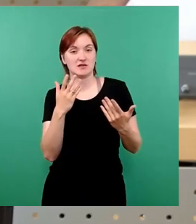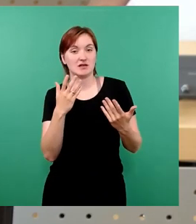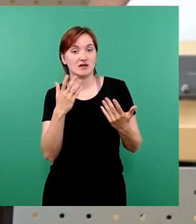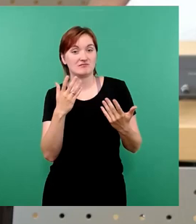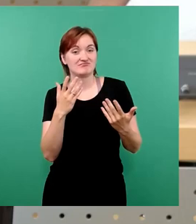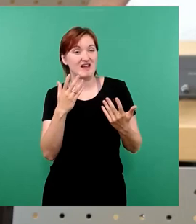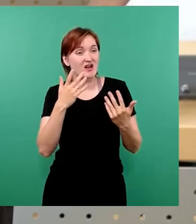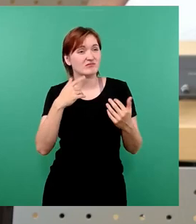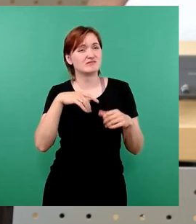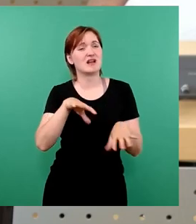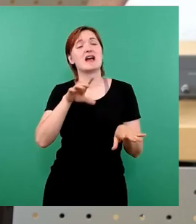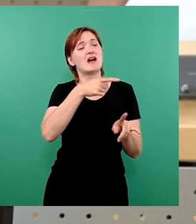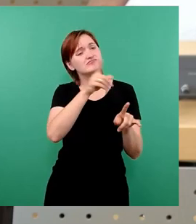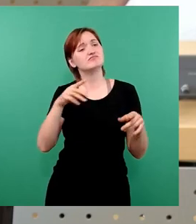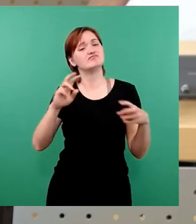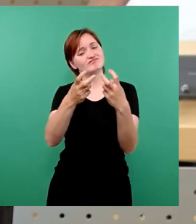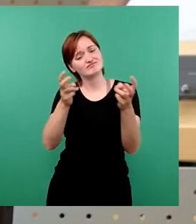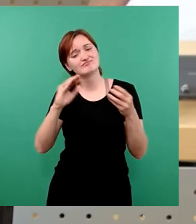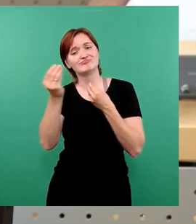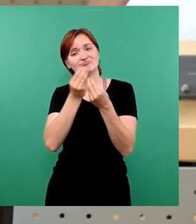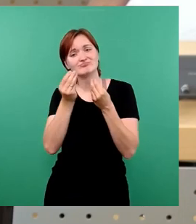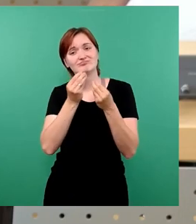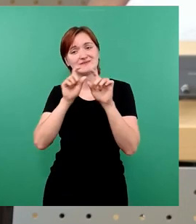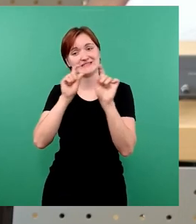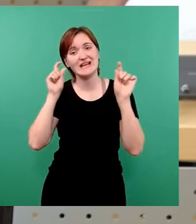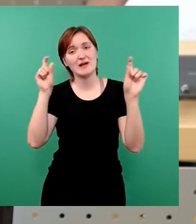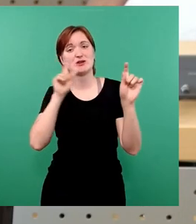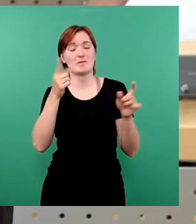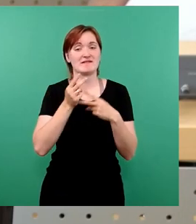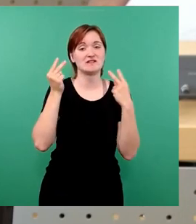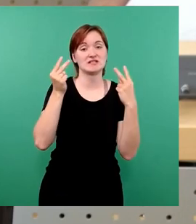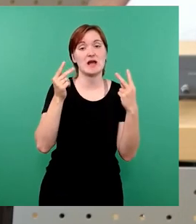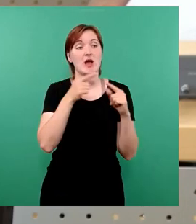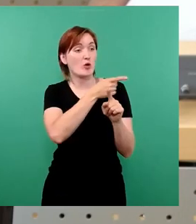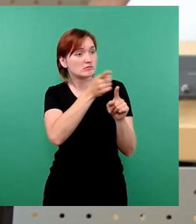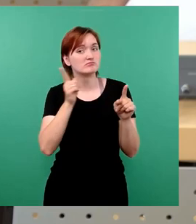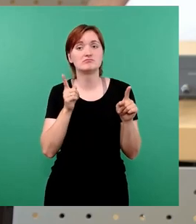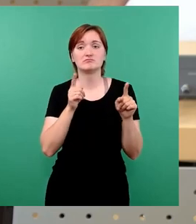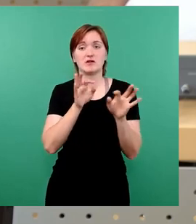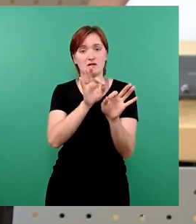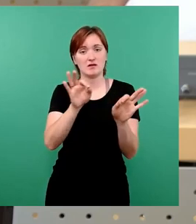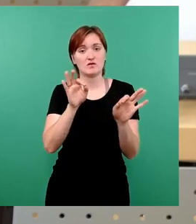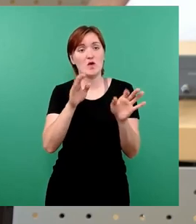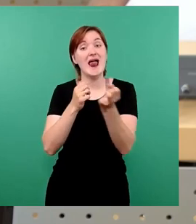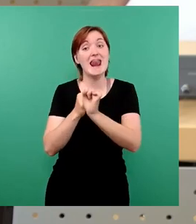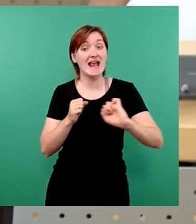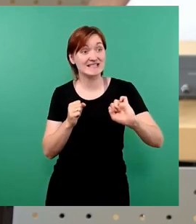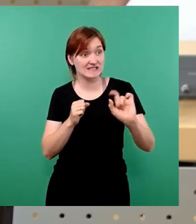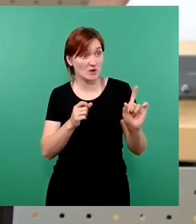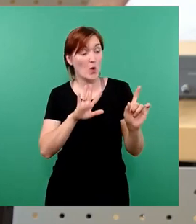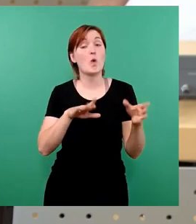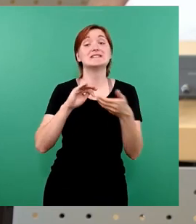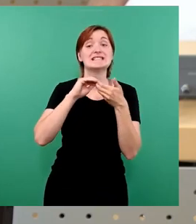Großteil des Stadtrates darüber zu reden. Und gleichzeitig muss ich einfach mal die Kolleginnen und Kollegen von der Linken und von der CDU